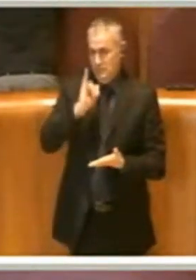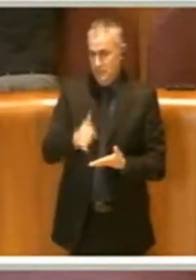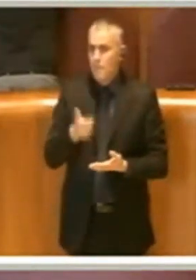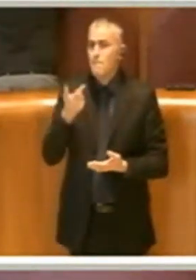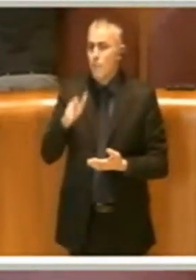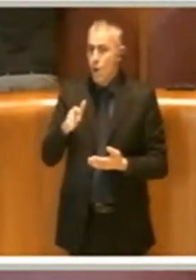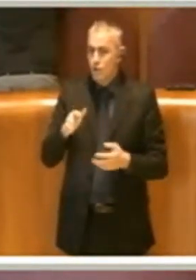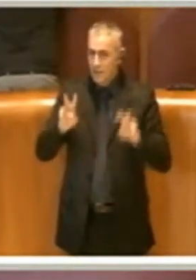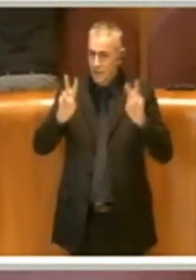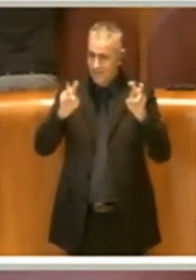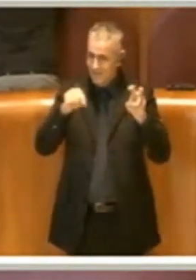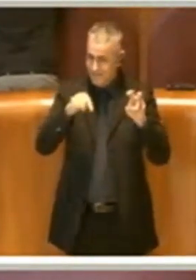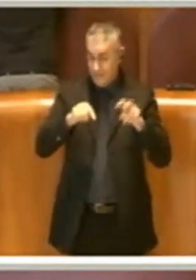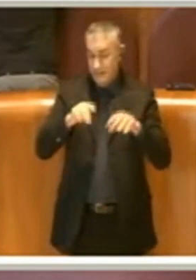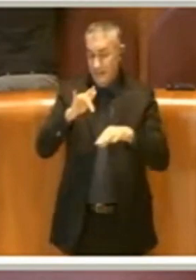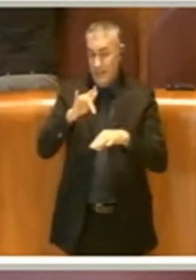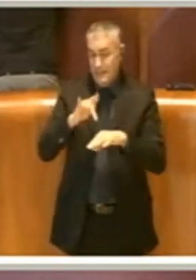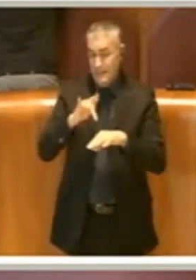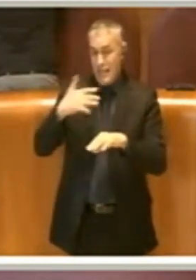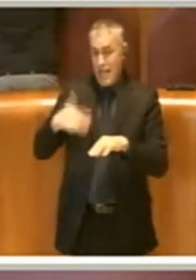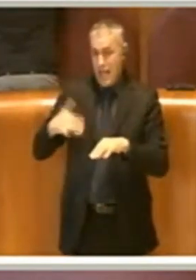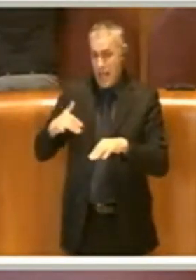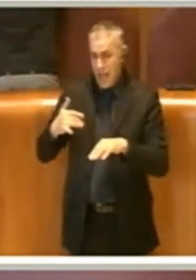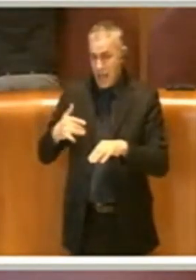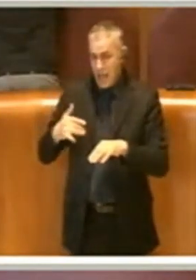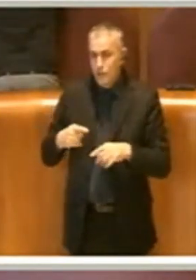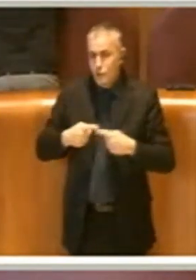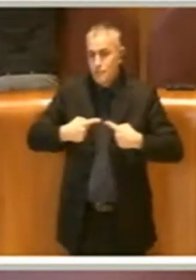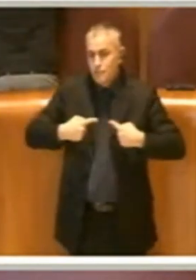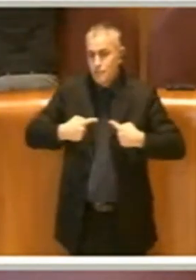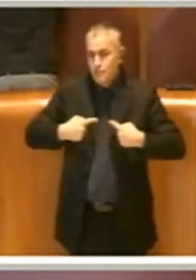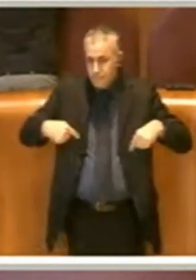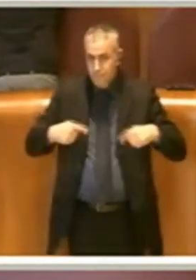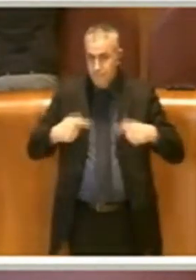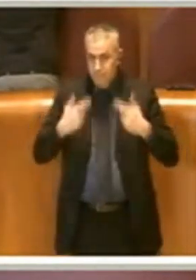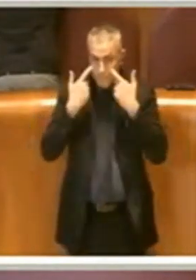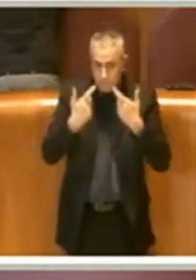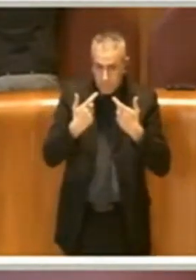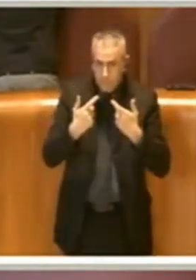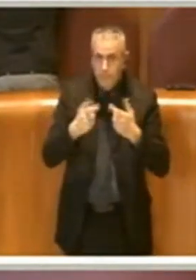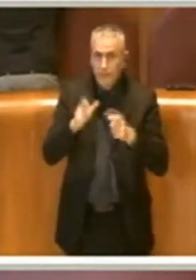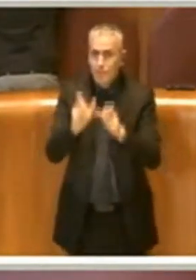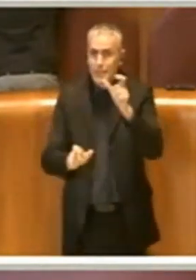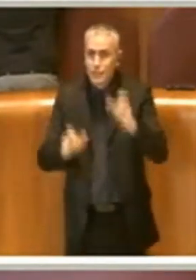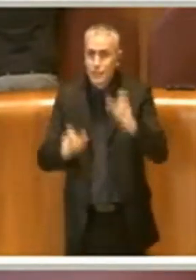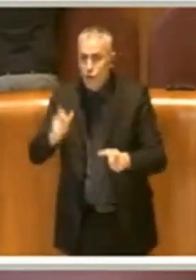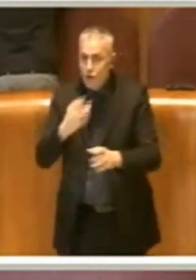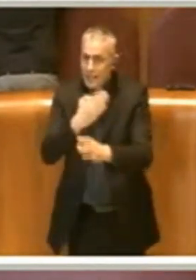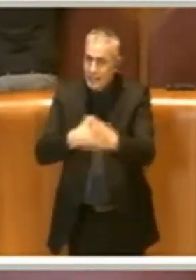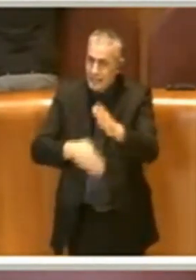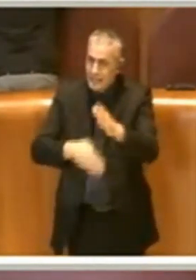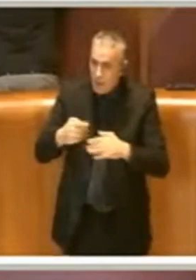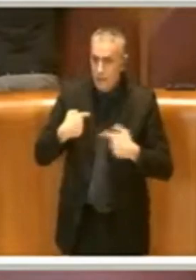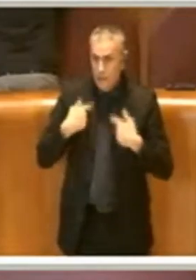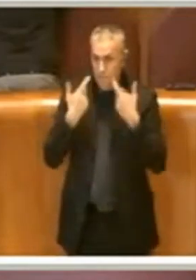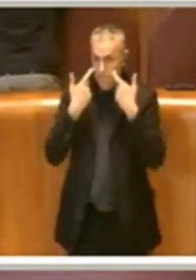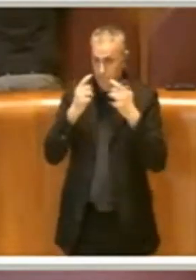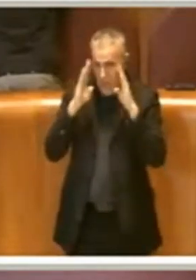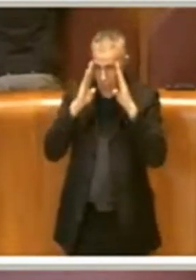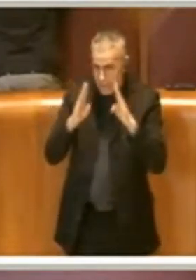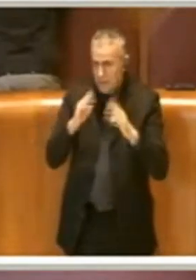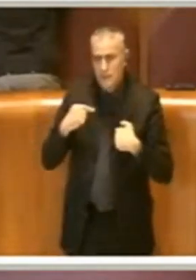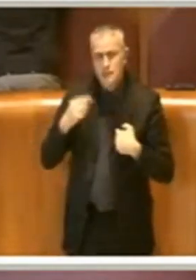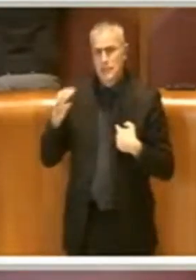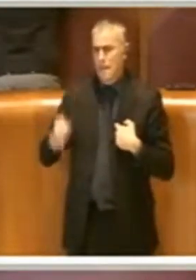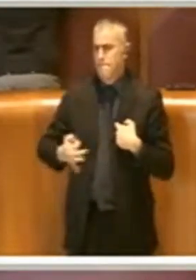delicato e siamo molto attenti ai diritti delle persone con disabilità sempre, talmente